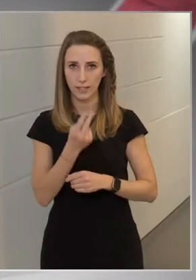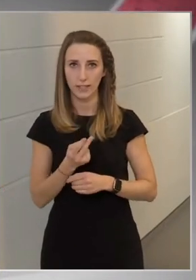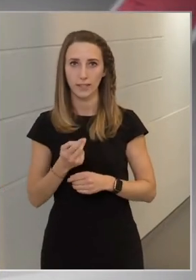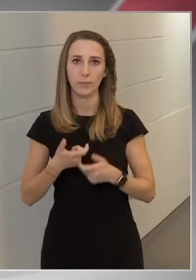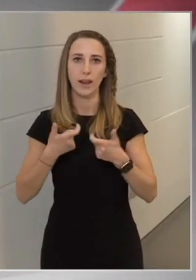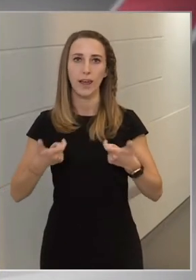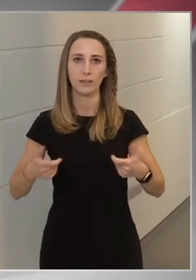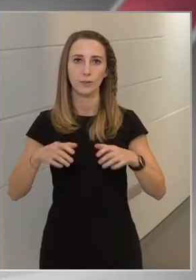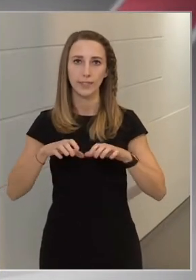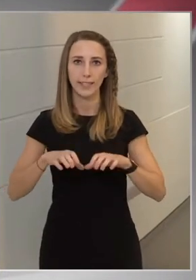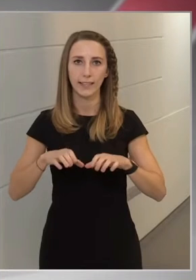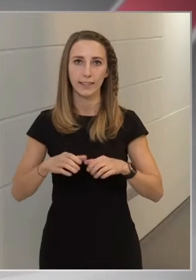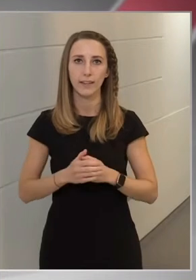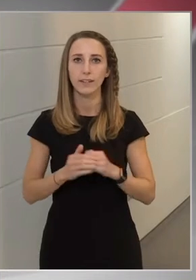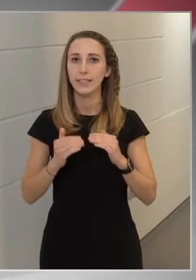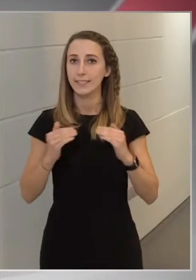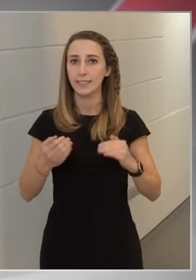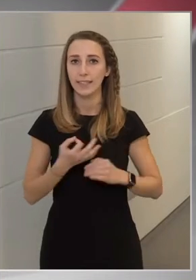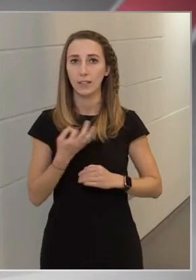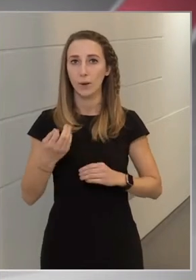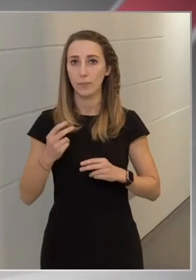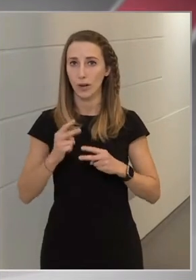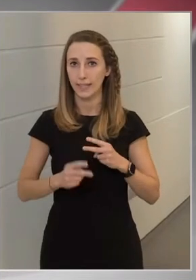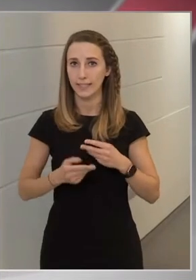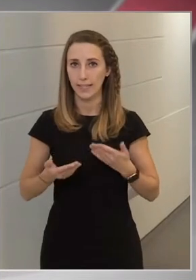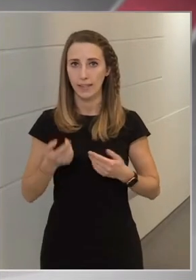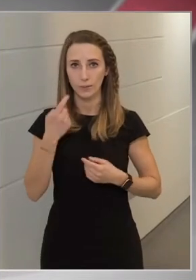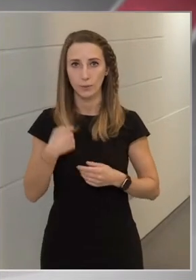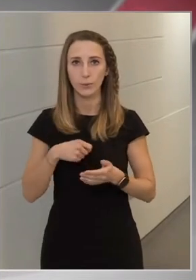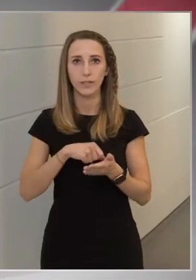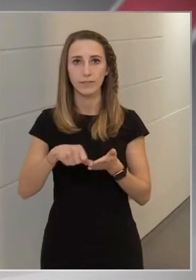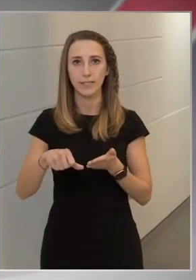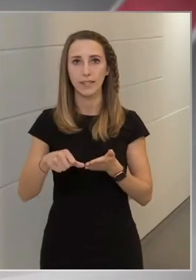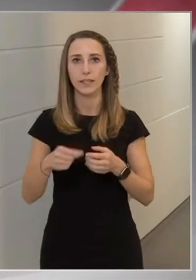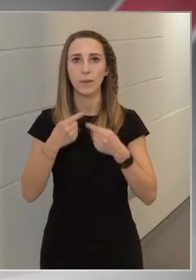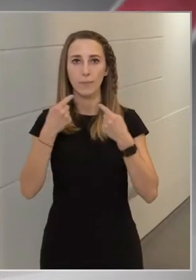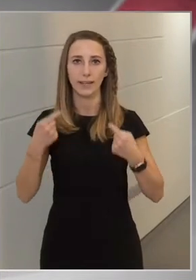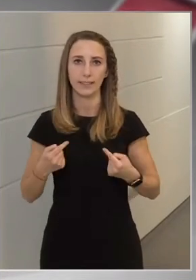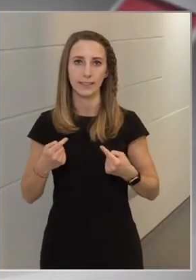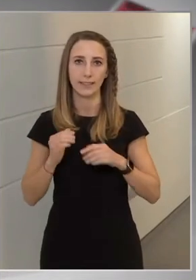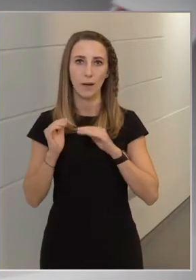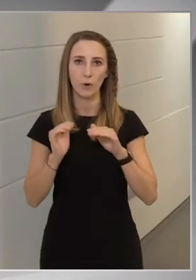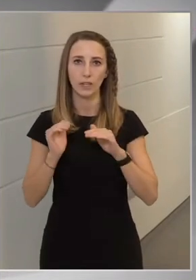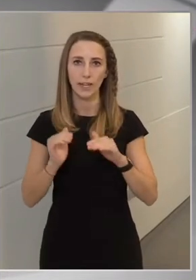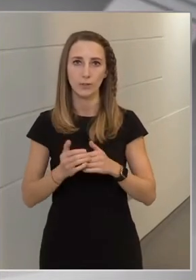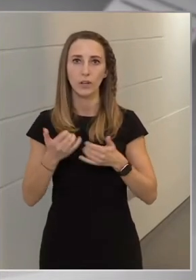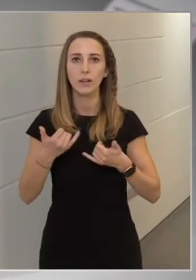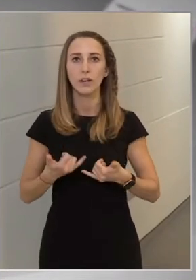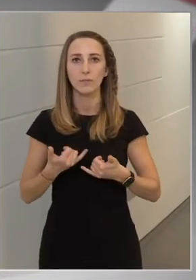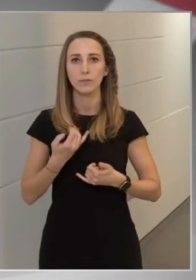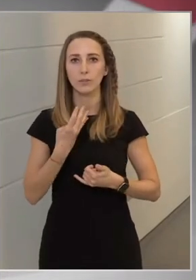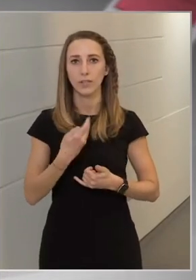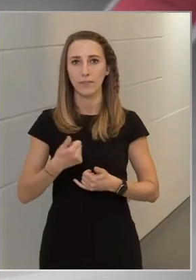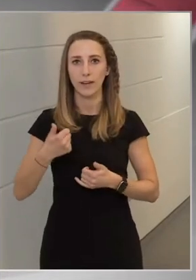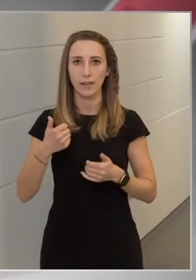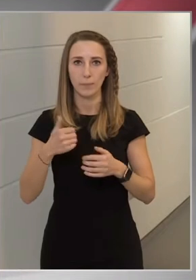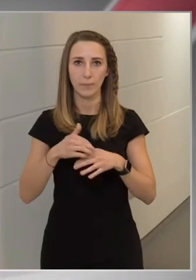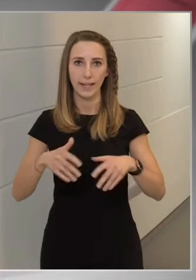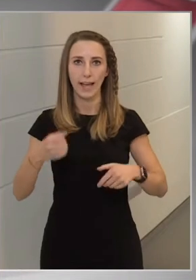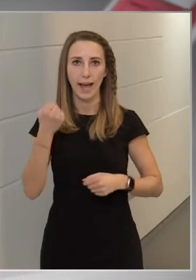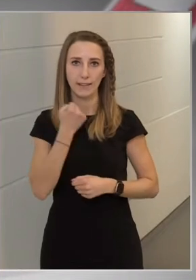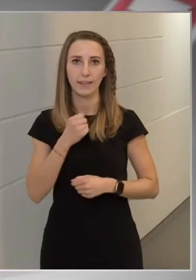lehetővé tette, szinte naprakészen tudjuk kifizetni a megítélt támogatásokat. Most 41 milliárd